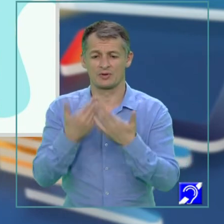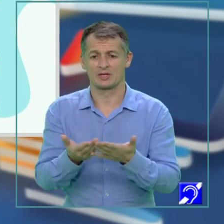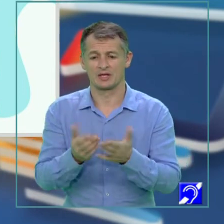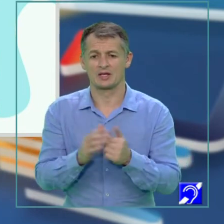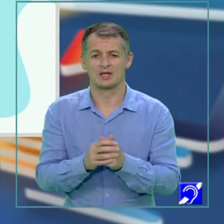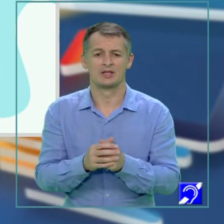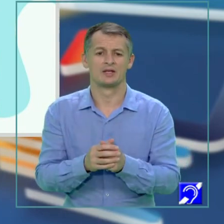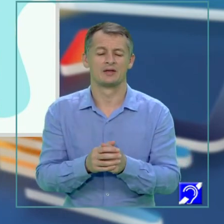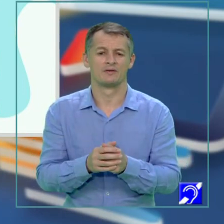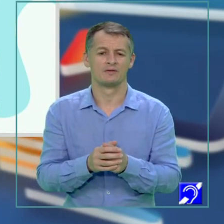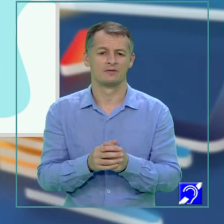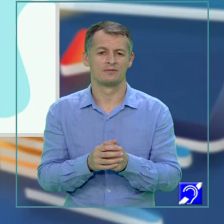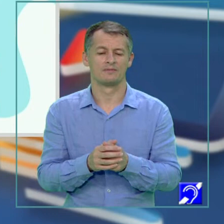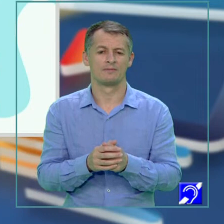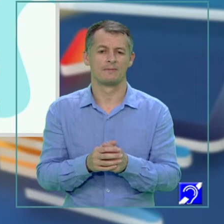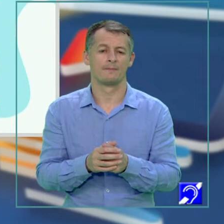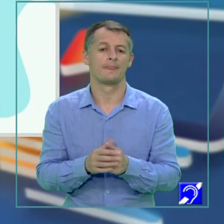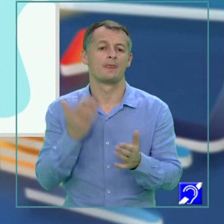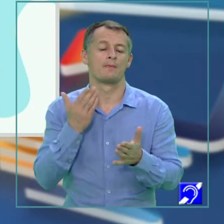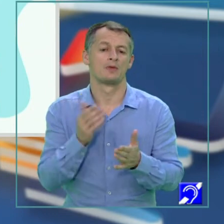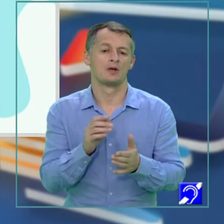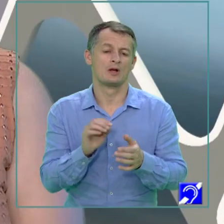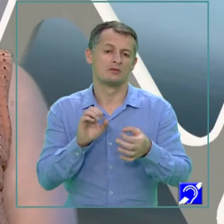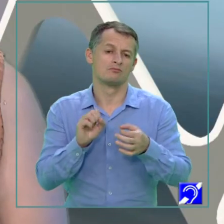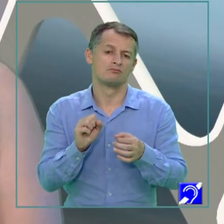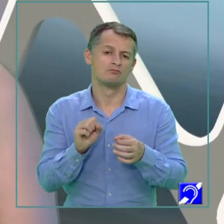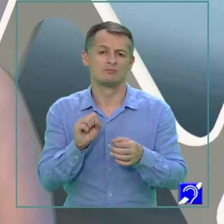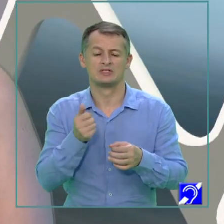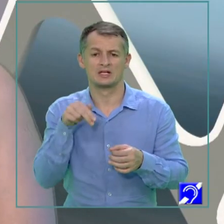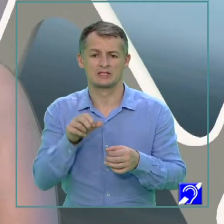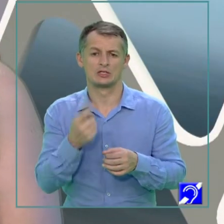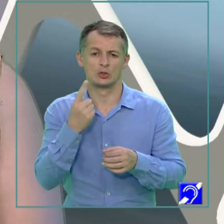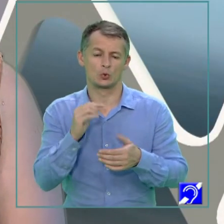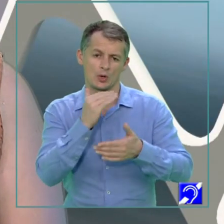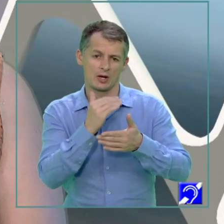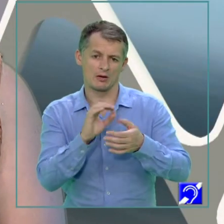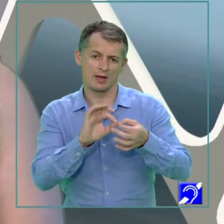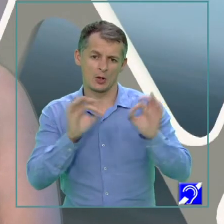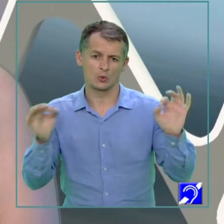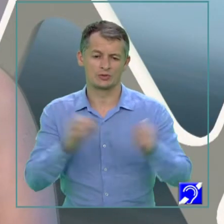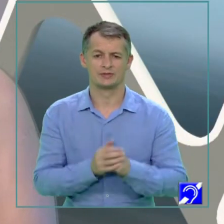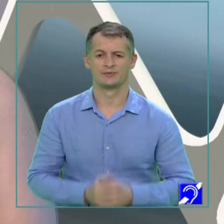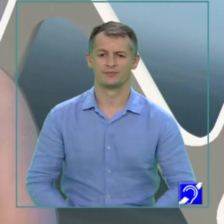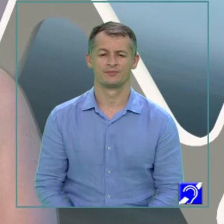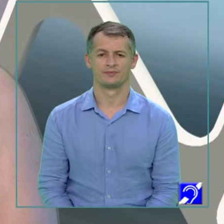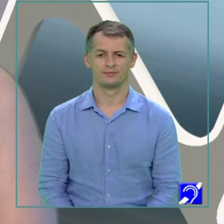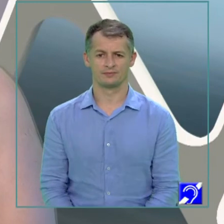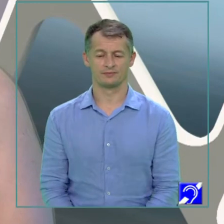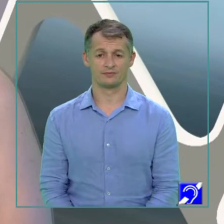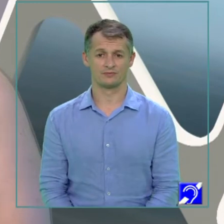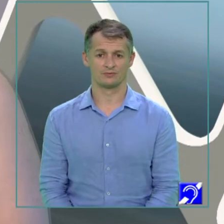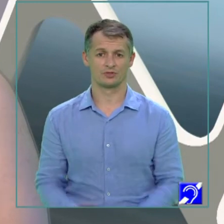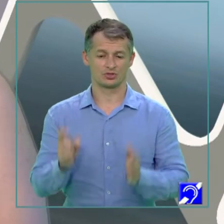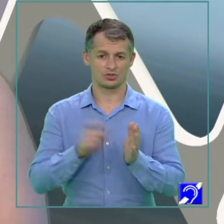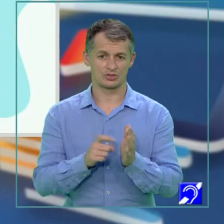explicație a sensului într-un enunț. Cerința a doua menționează o consecință a adaptării